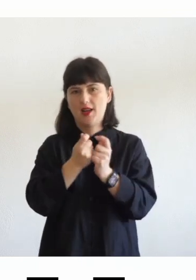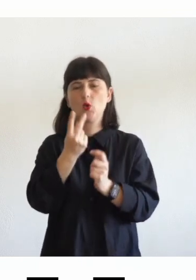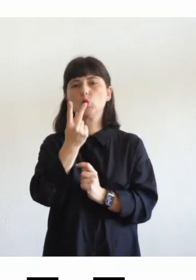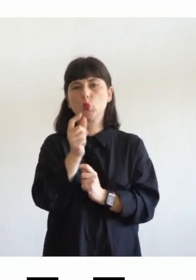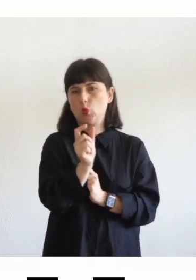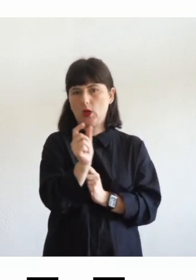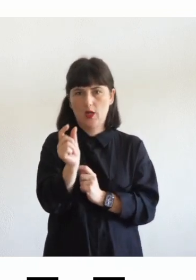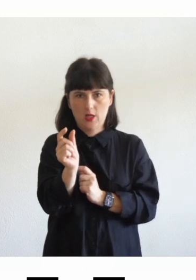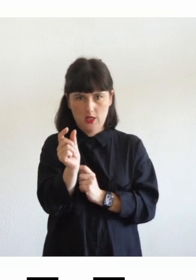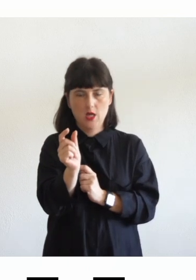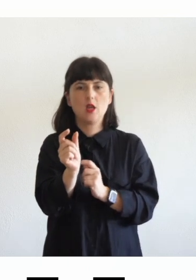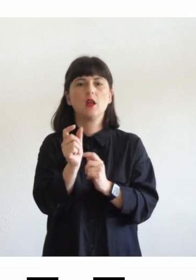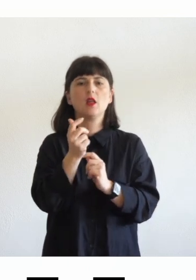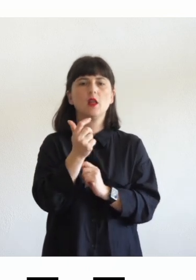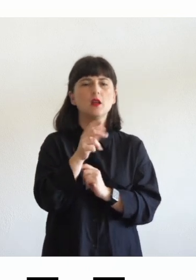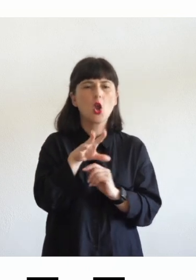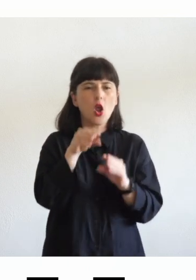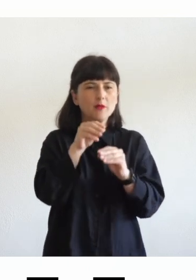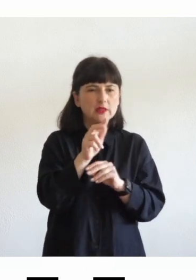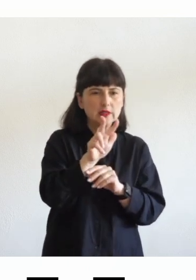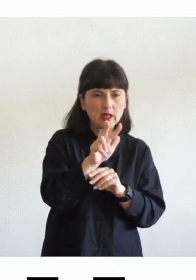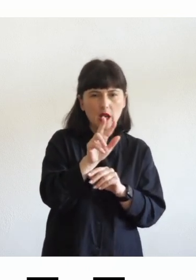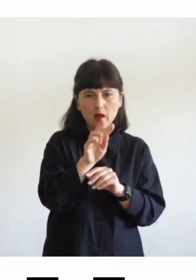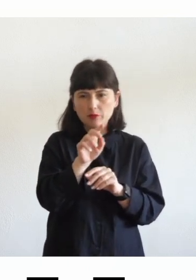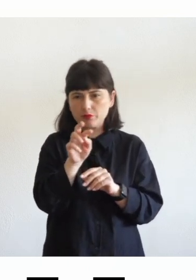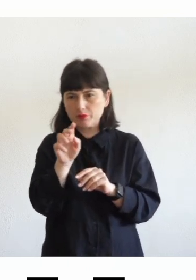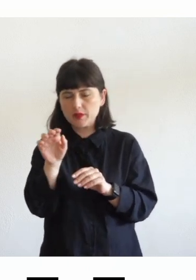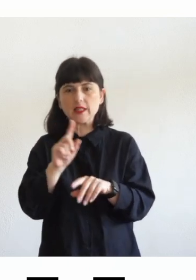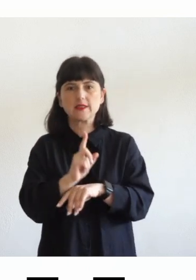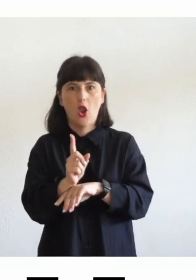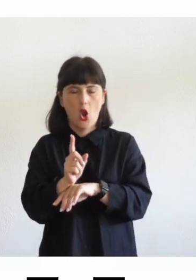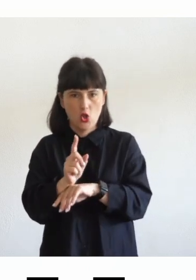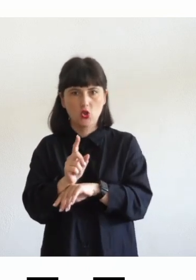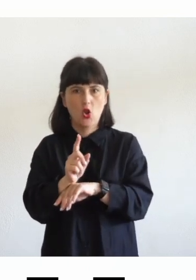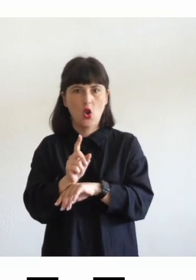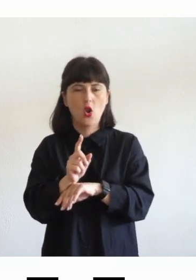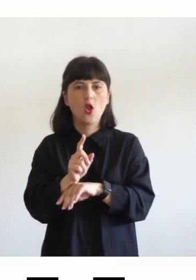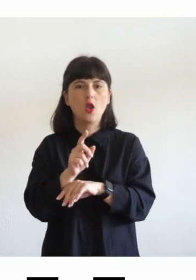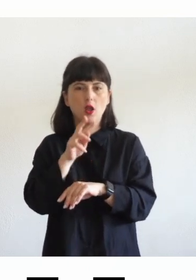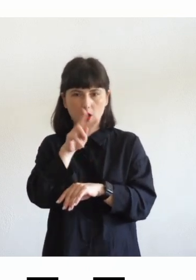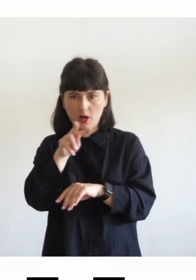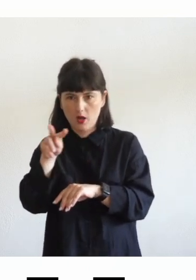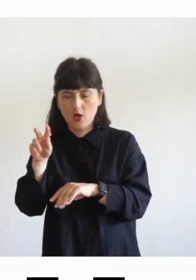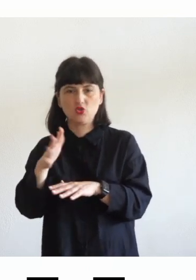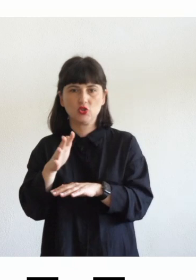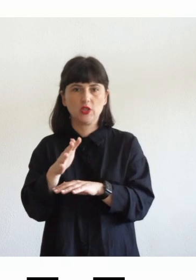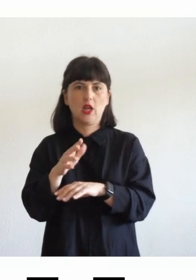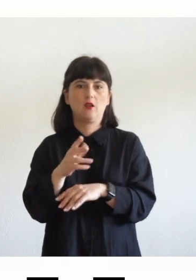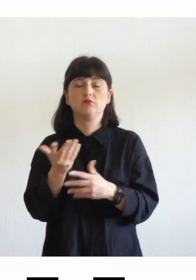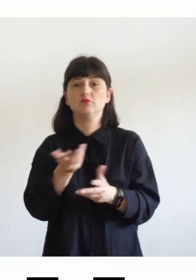sillabe leggendo tre sillabe al secondo prevede un tempo di circa uno due